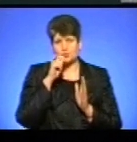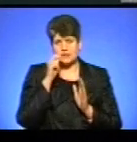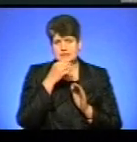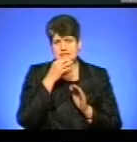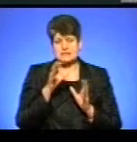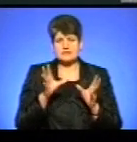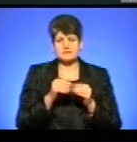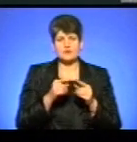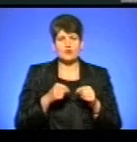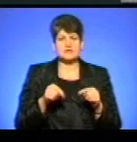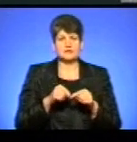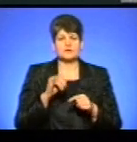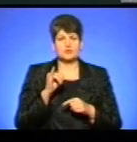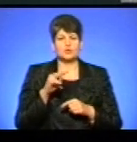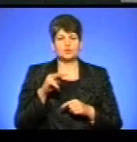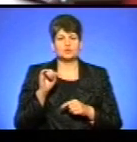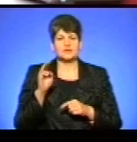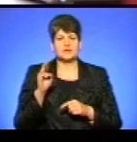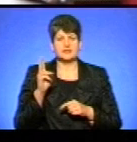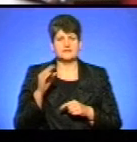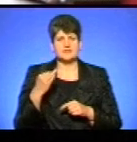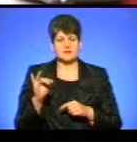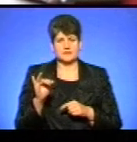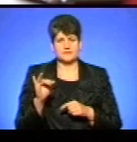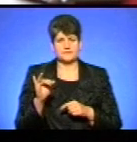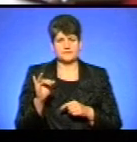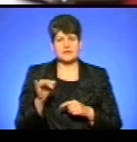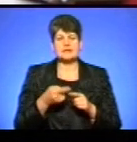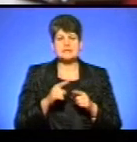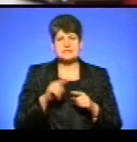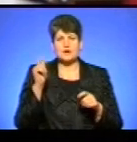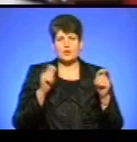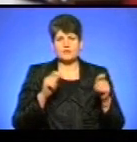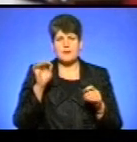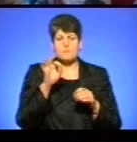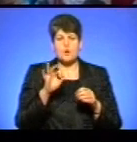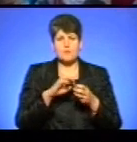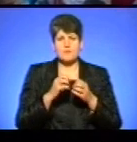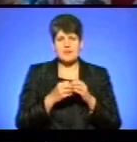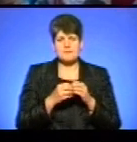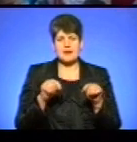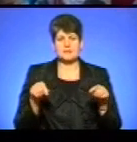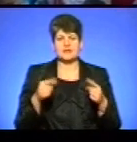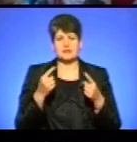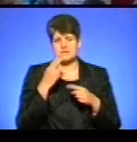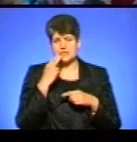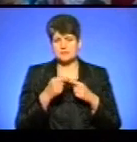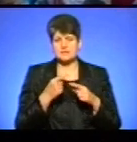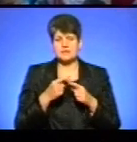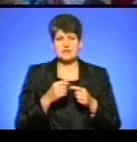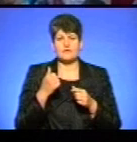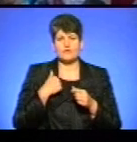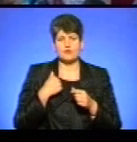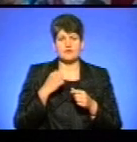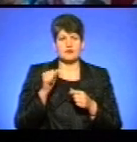співорганізатор Ігор Лубківський. Це конференція про проблеми реабілітації і адаптації воїнів